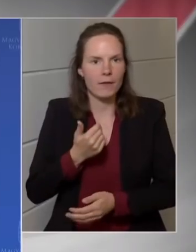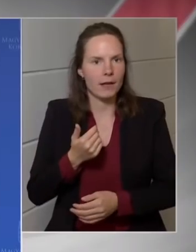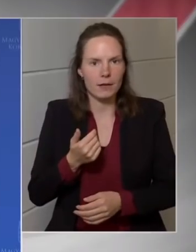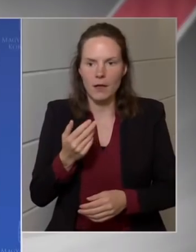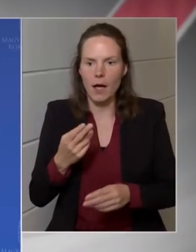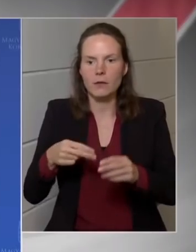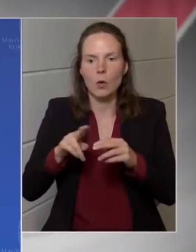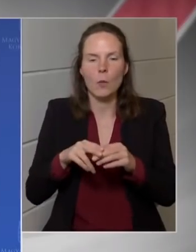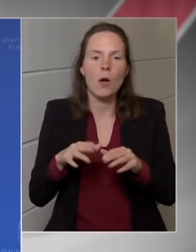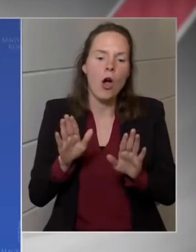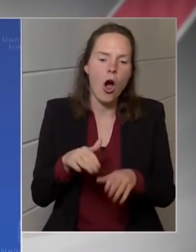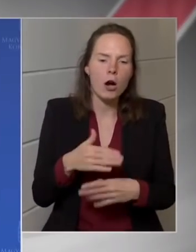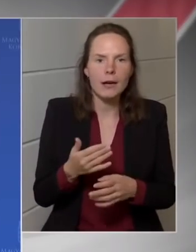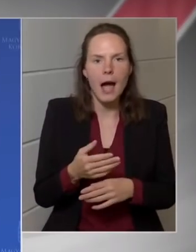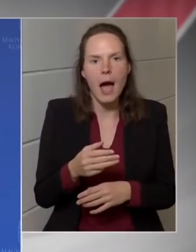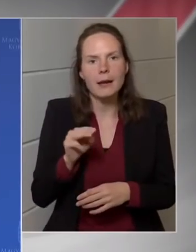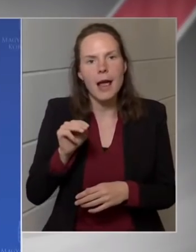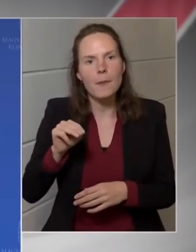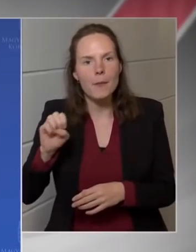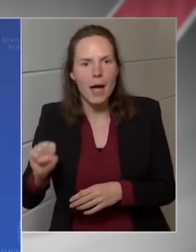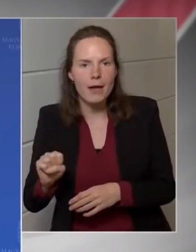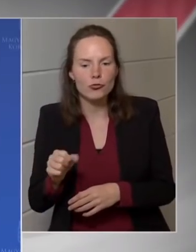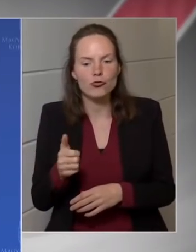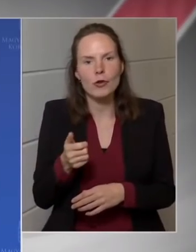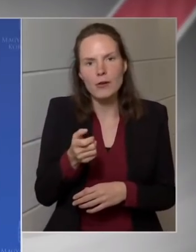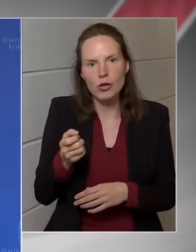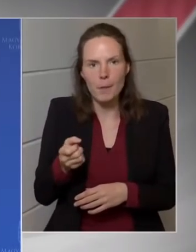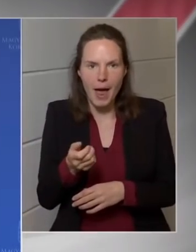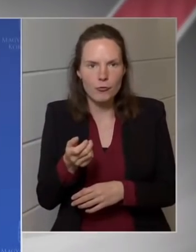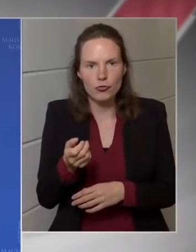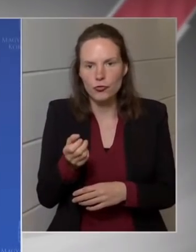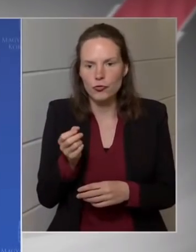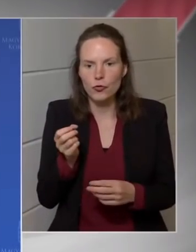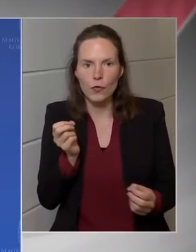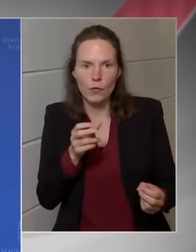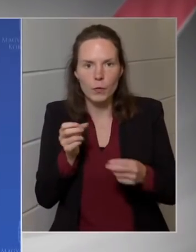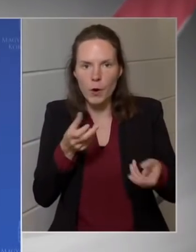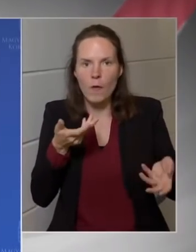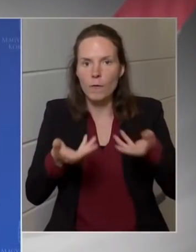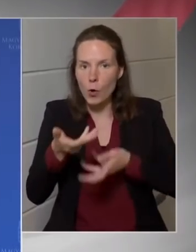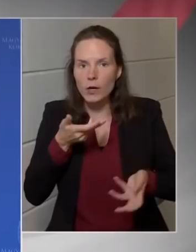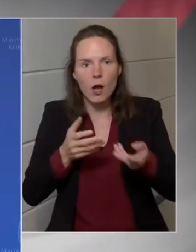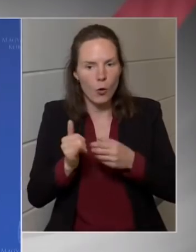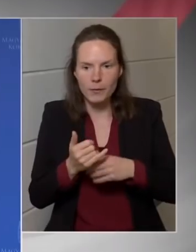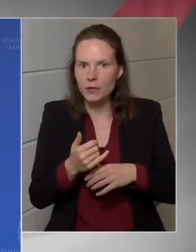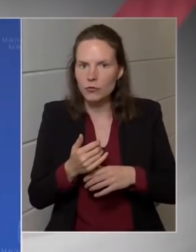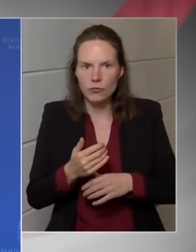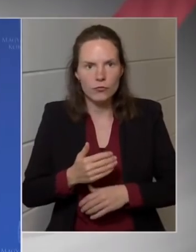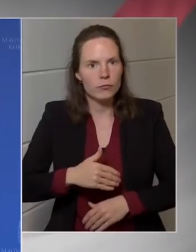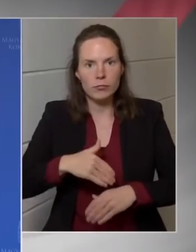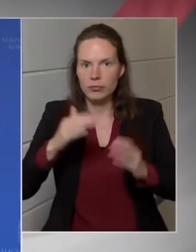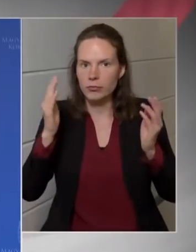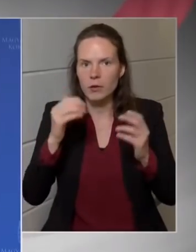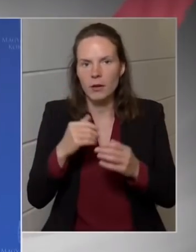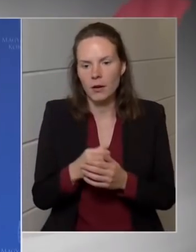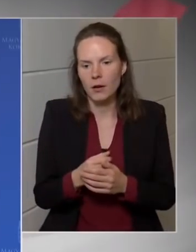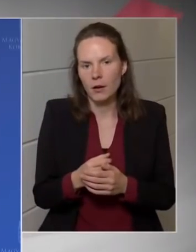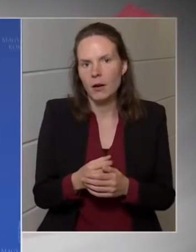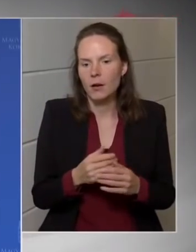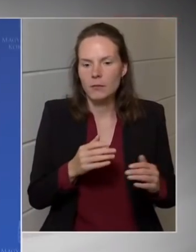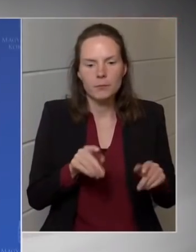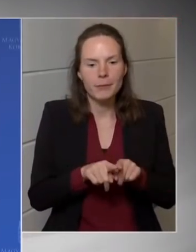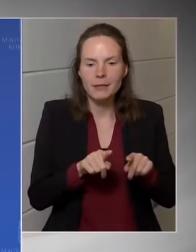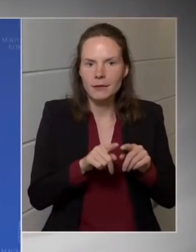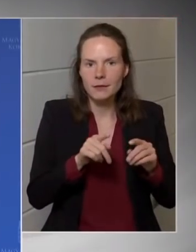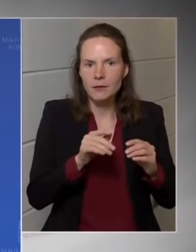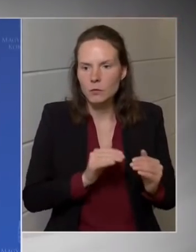vagy a SMS alapú forgalom is jelentősen emelkedett. Sokkal jobban emelkedett, mint az elmúlt évekből ez következik. Ugrásszerű